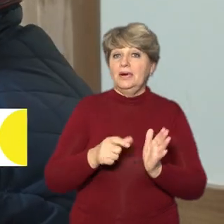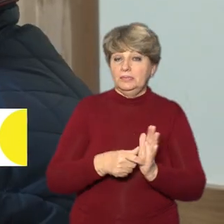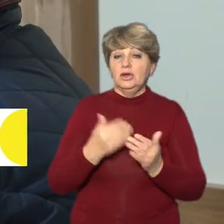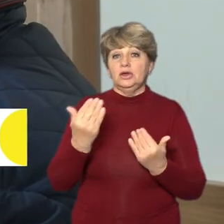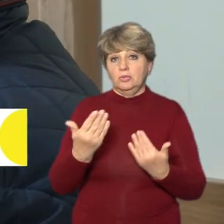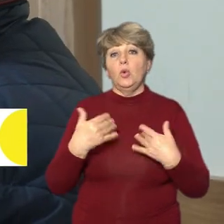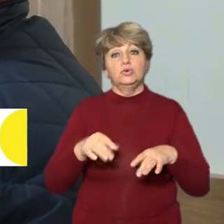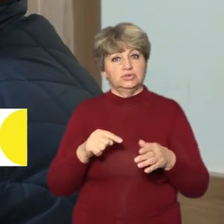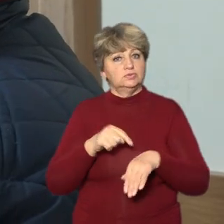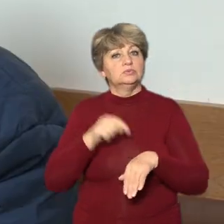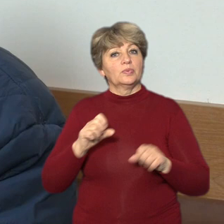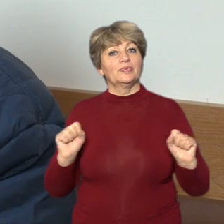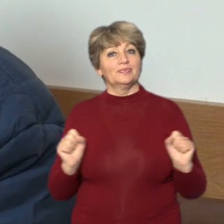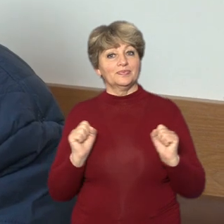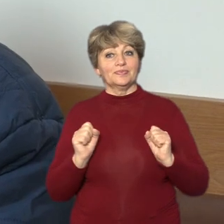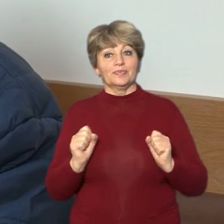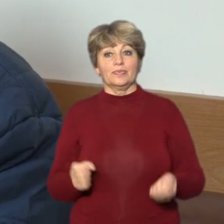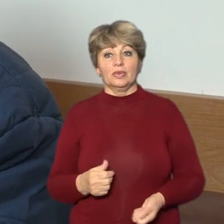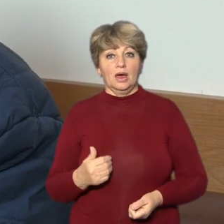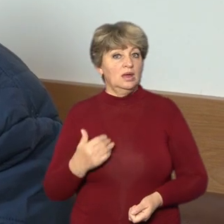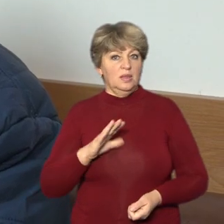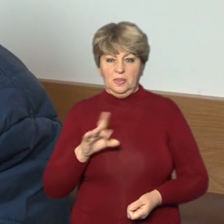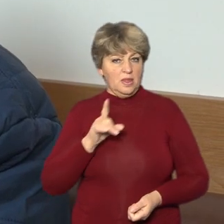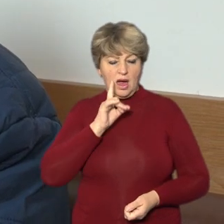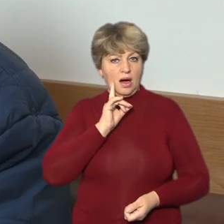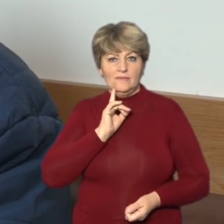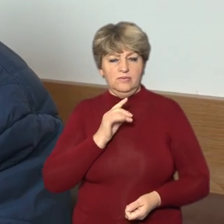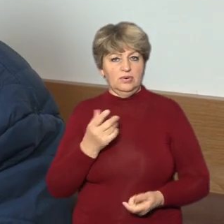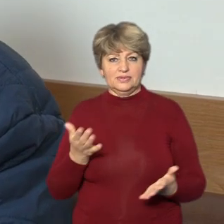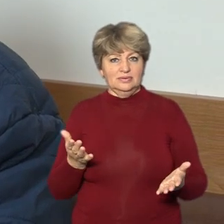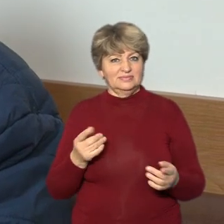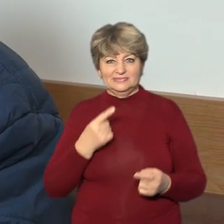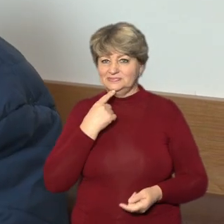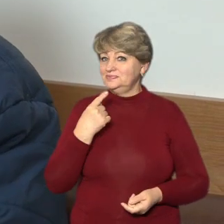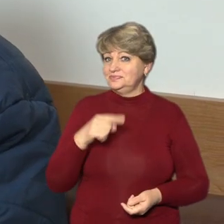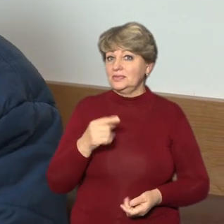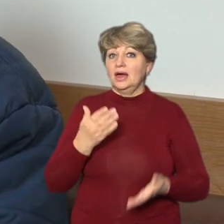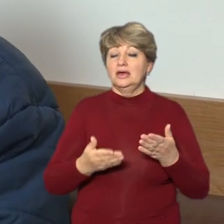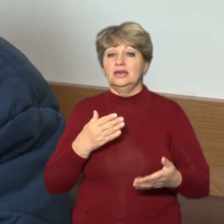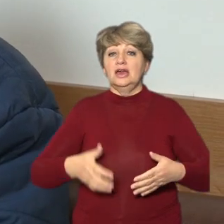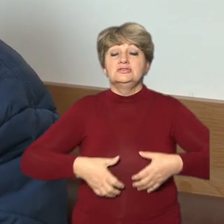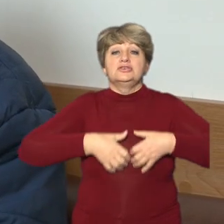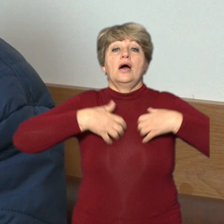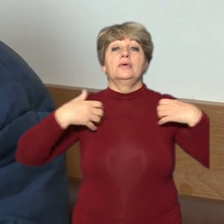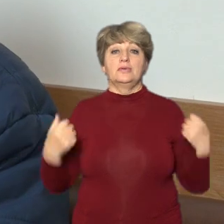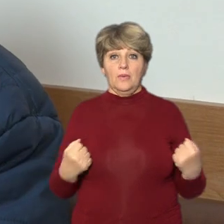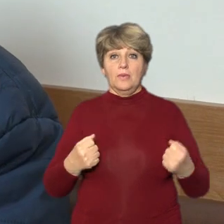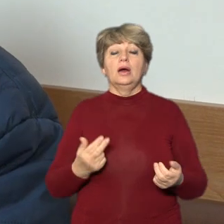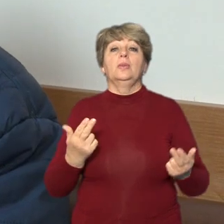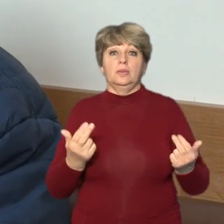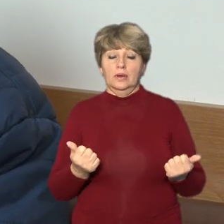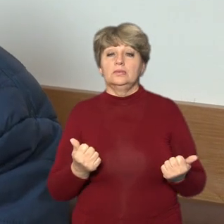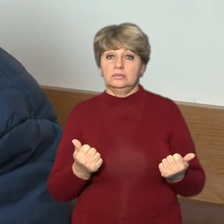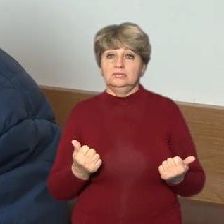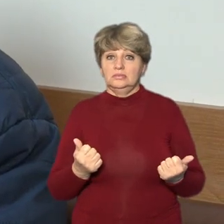йому вже прохолодно. «Некомфортно, звісно. Якщо знімати футболку або рубашку, то звісно.